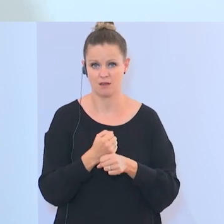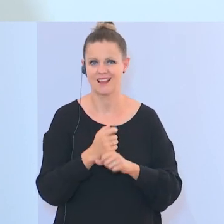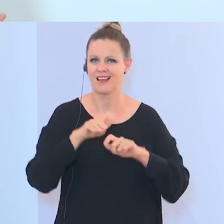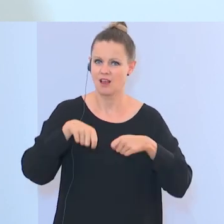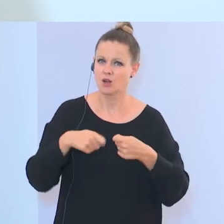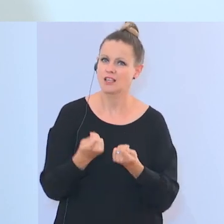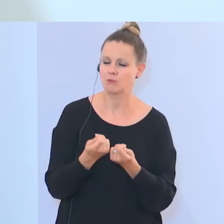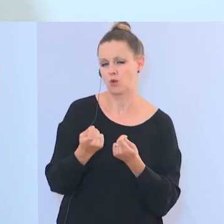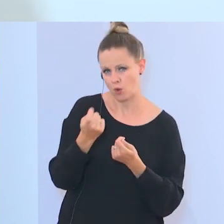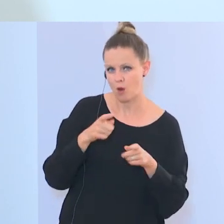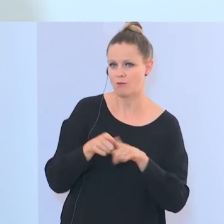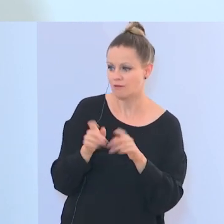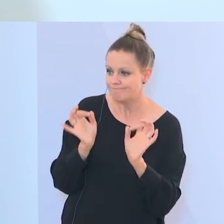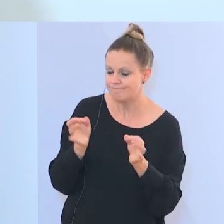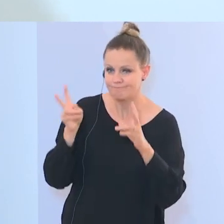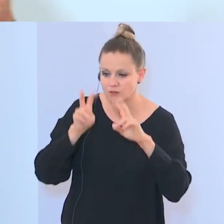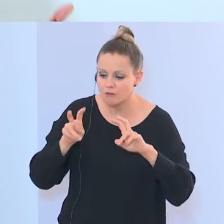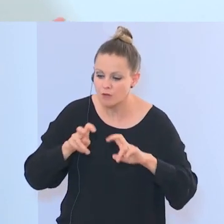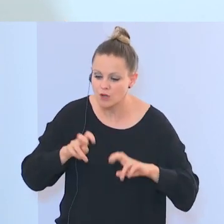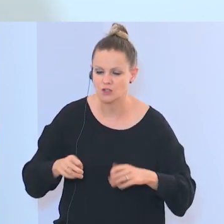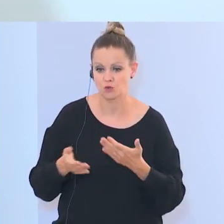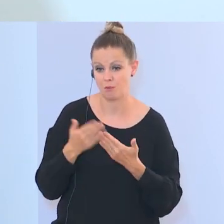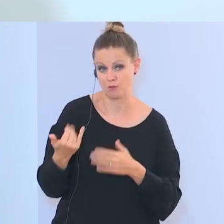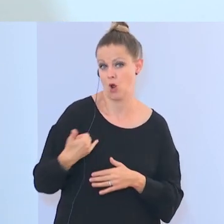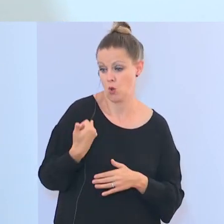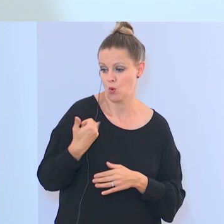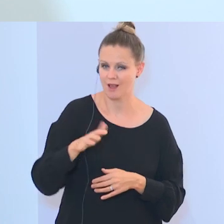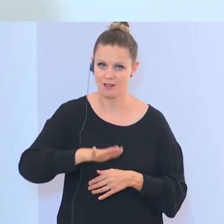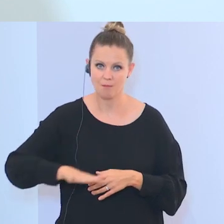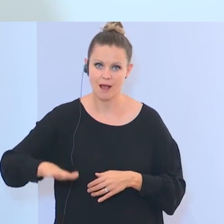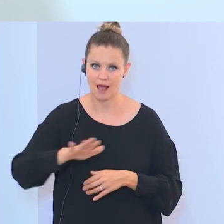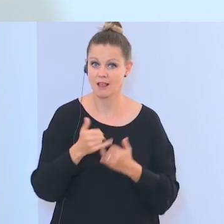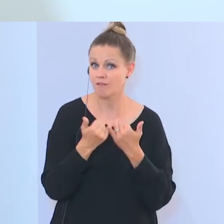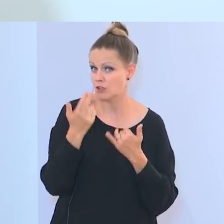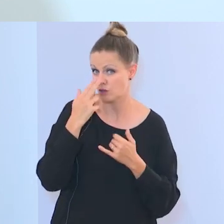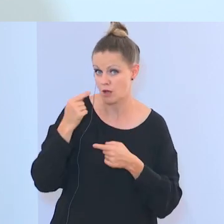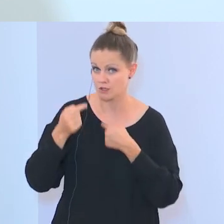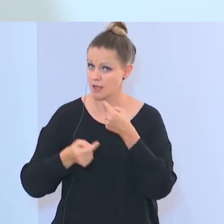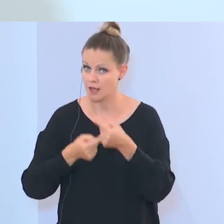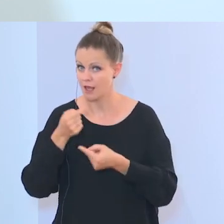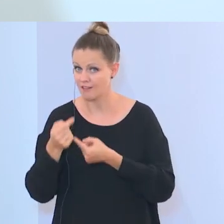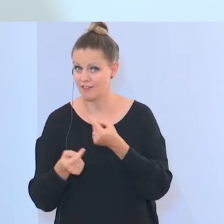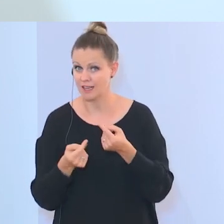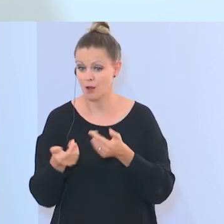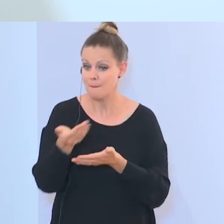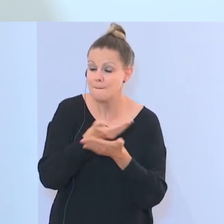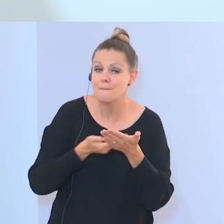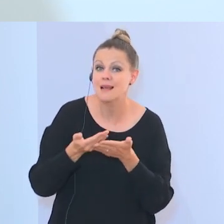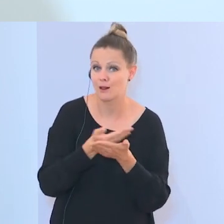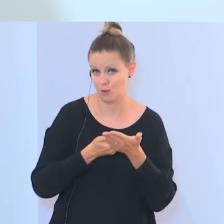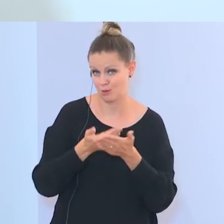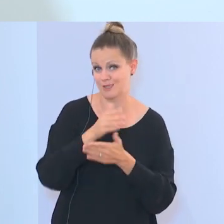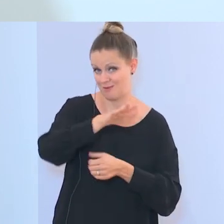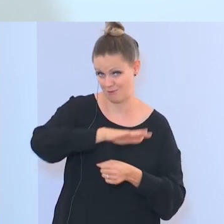geben in Bereichen, beispielsweise im Jugendbereich, wie ist die Entwicklung im Bildungsbereich.